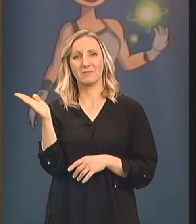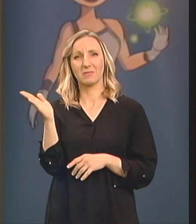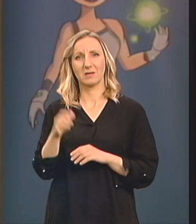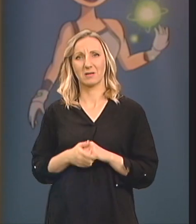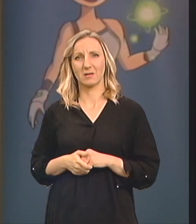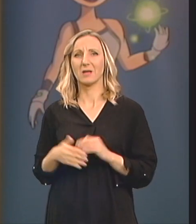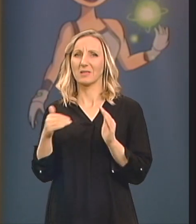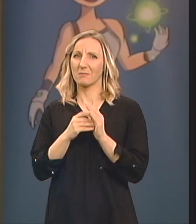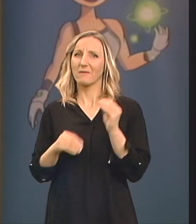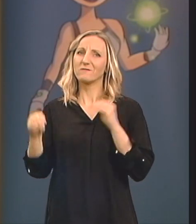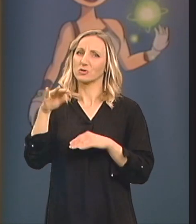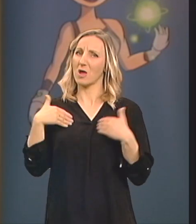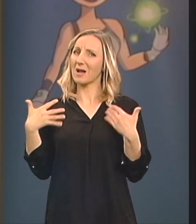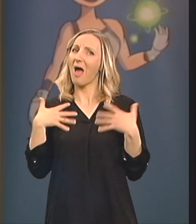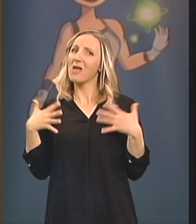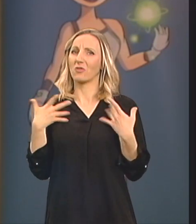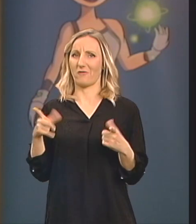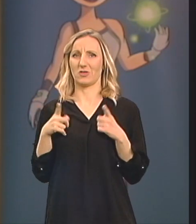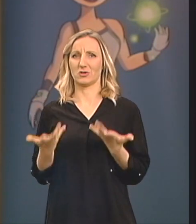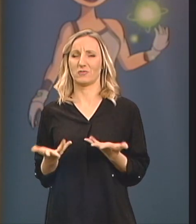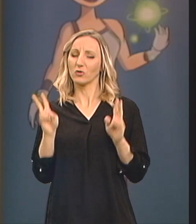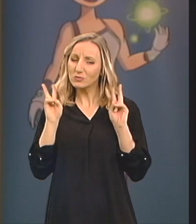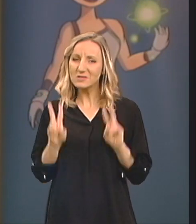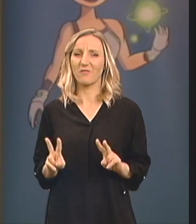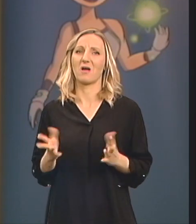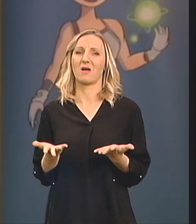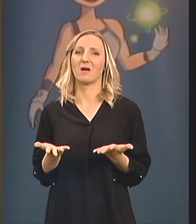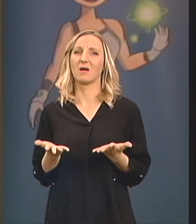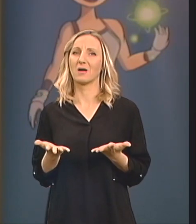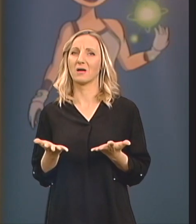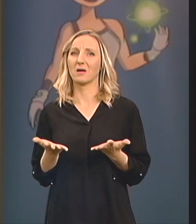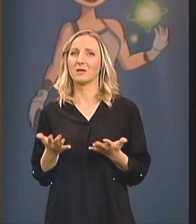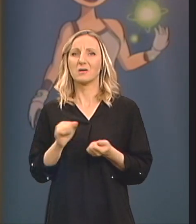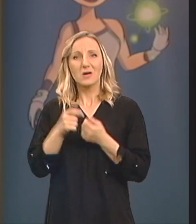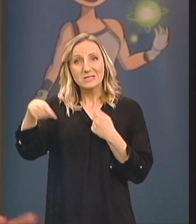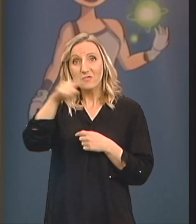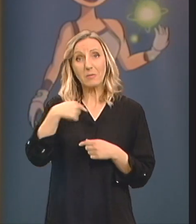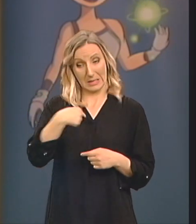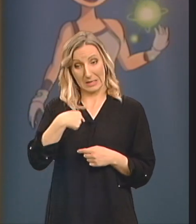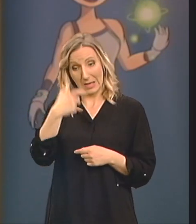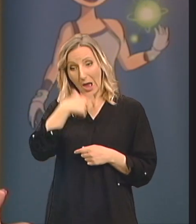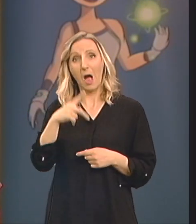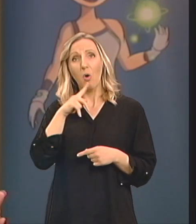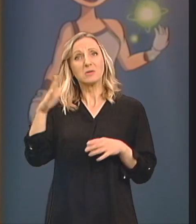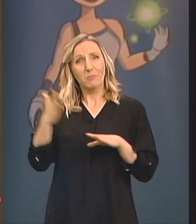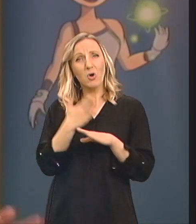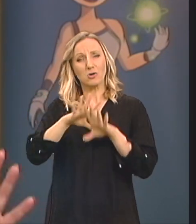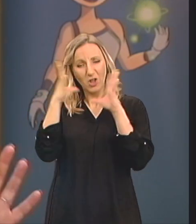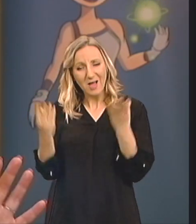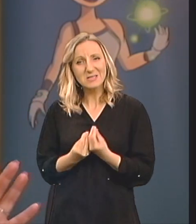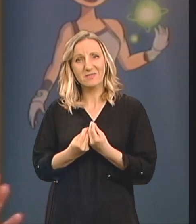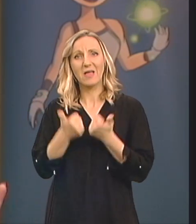Trebamo se malo više radovati životu Zaista Svi mi, pa čak i ja koja sam sve to prošla I danas